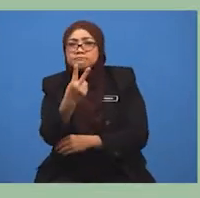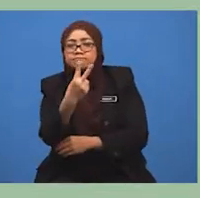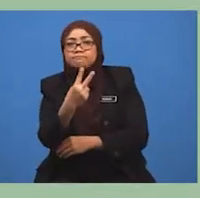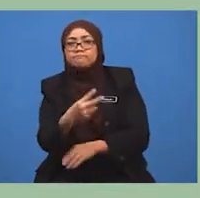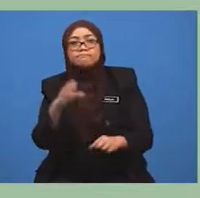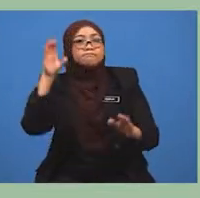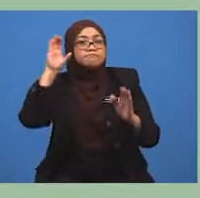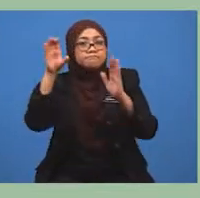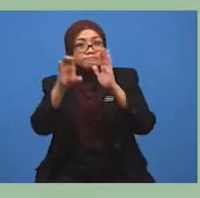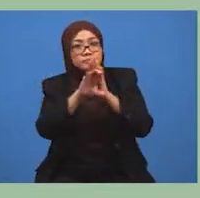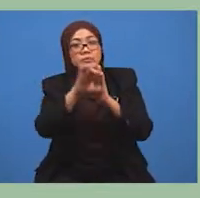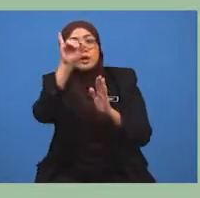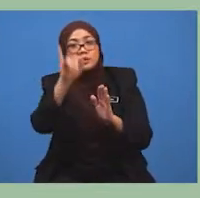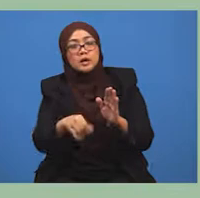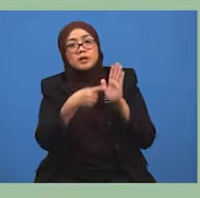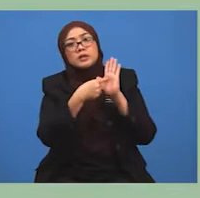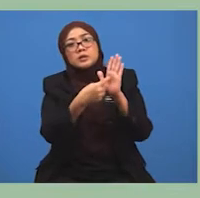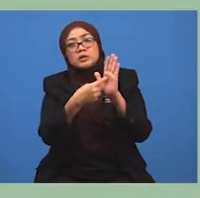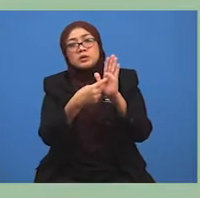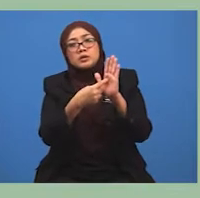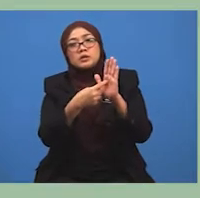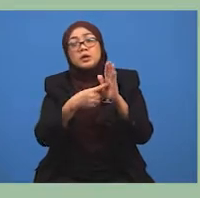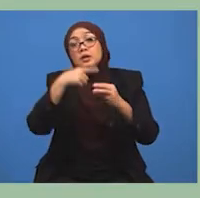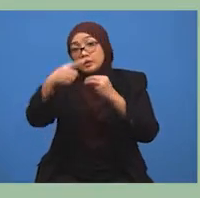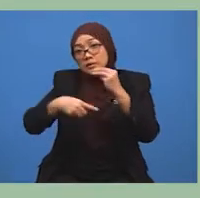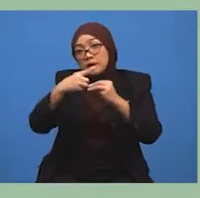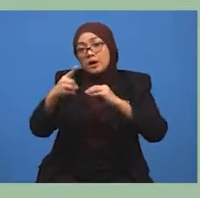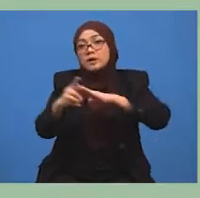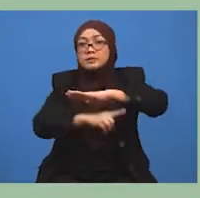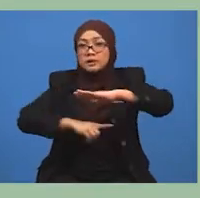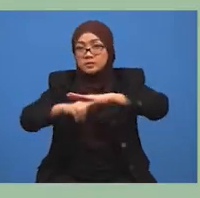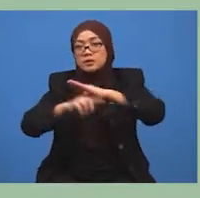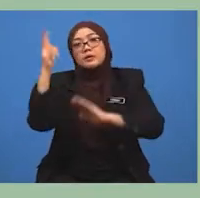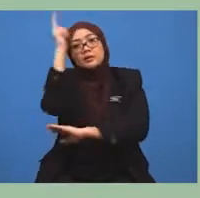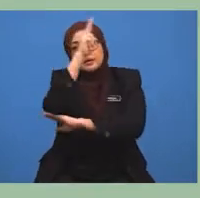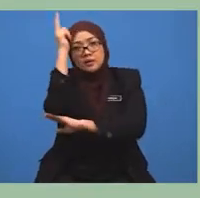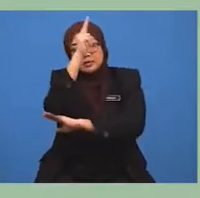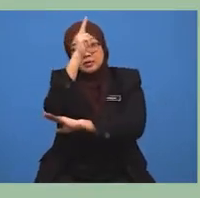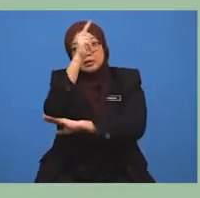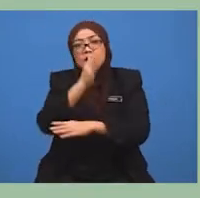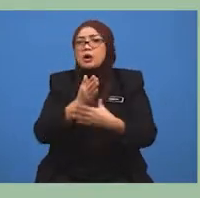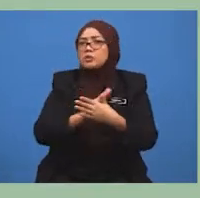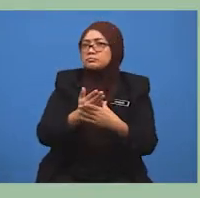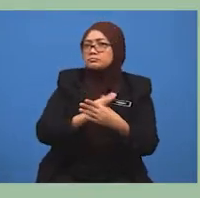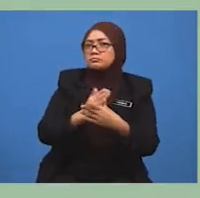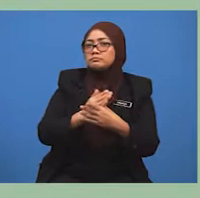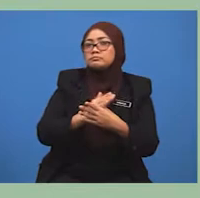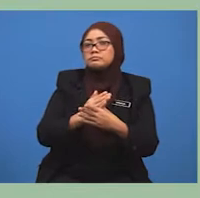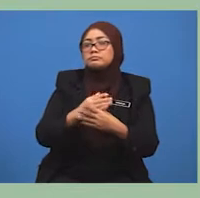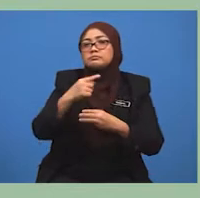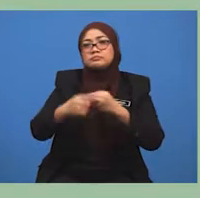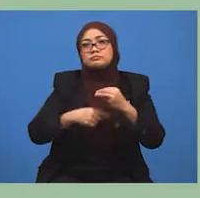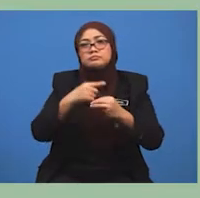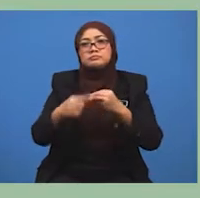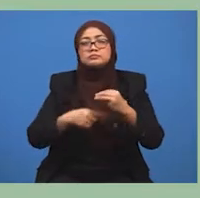seterusnya, ialah dasar kerajaan. Terdapat perkhidmatan perkongsian, mobiliti yang semakin